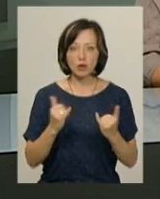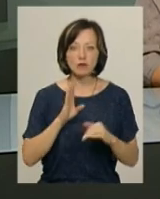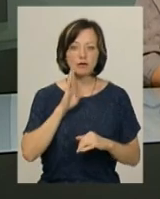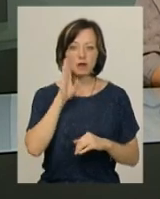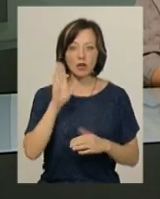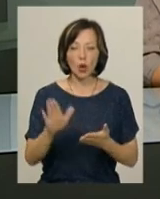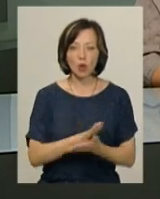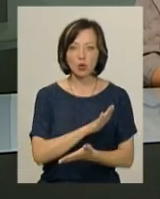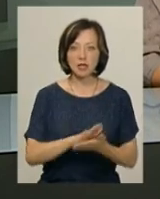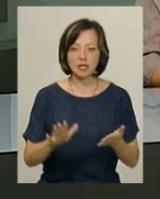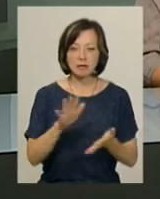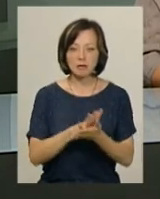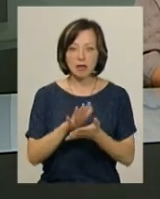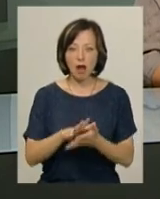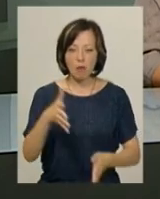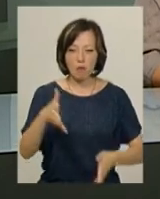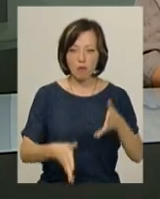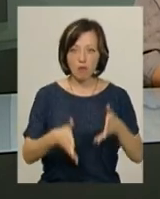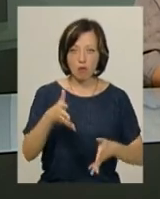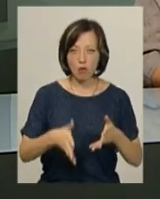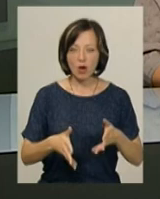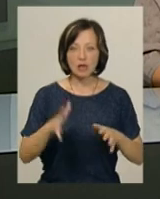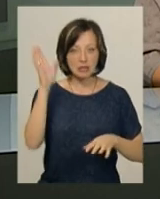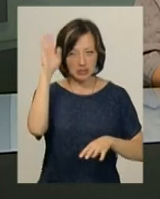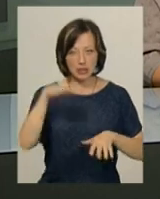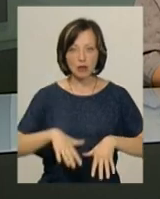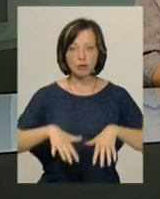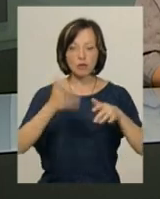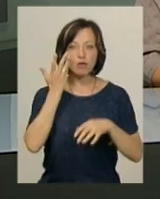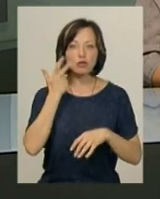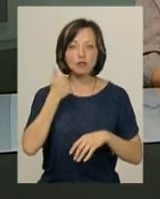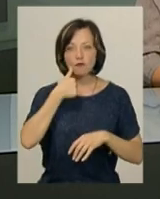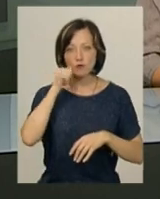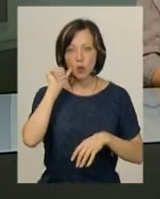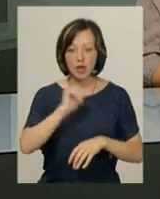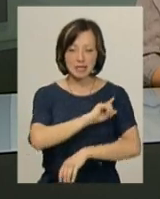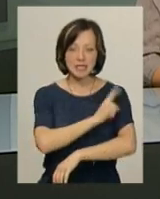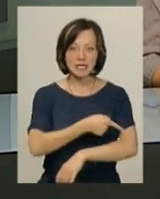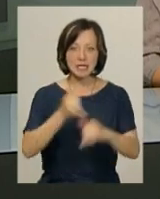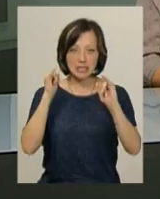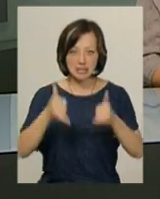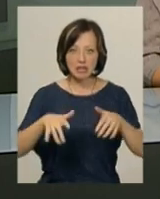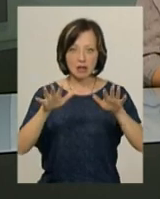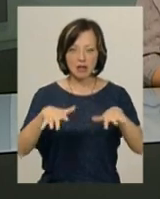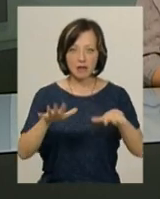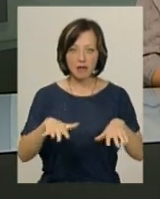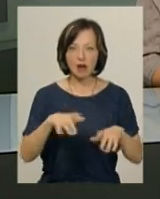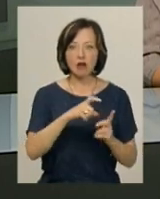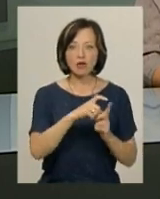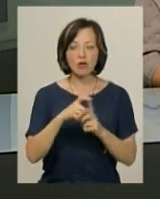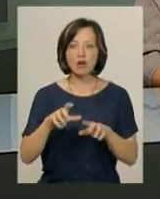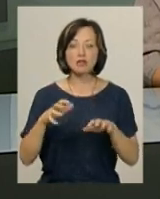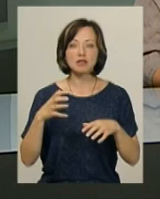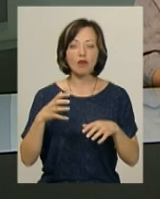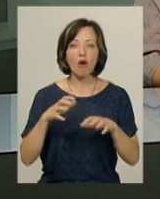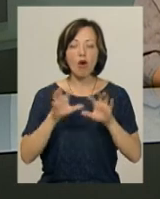вранці розчистили від сміття та мулу. Його, нагадаю, затопило під час учорашньої зливи. За словами голови ОСББ Олени Загородньої,